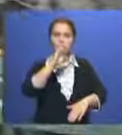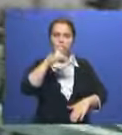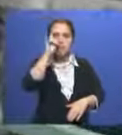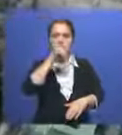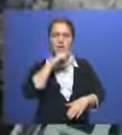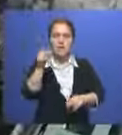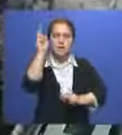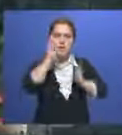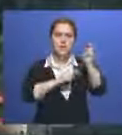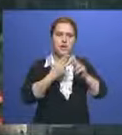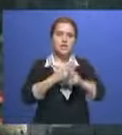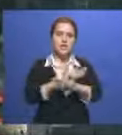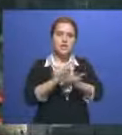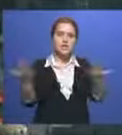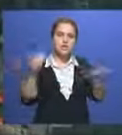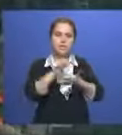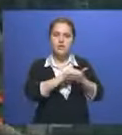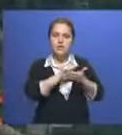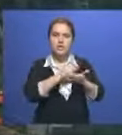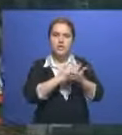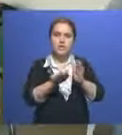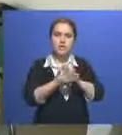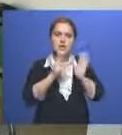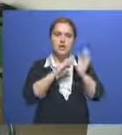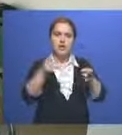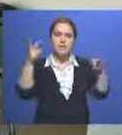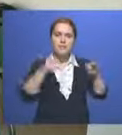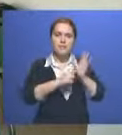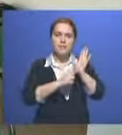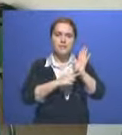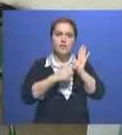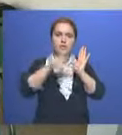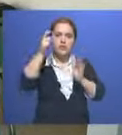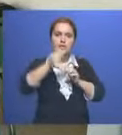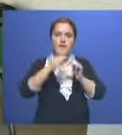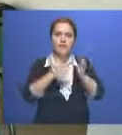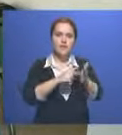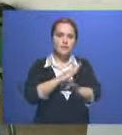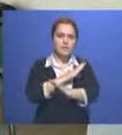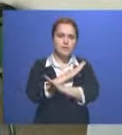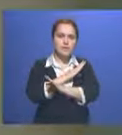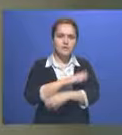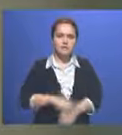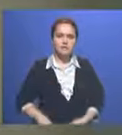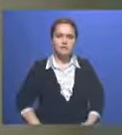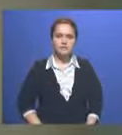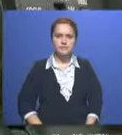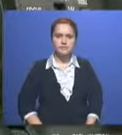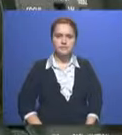в Южном Казахстане на производстве при различных обстоятельствах пострадали 78 человек, 18 погибших.